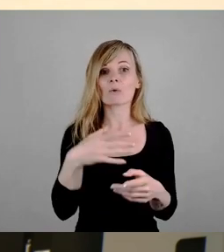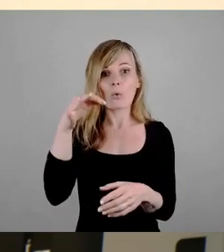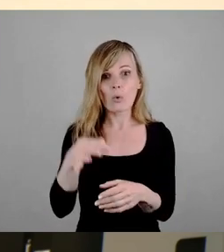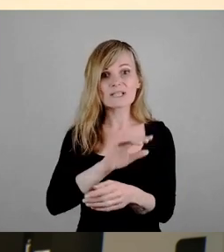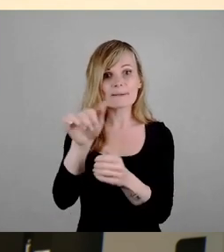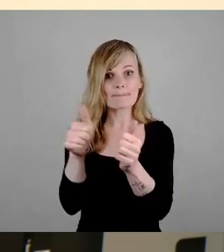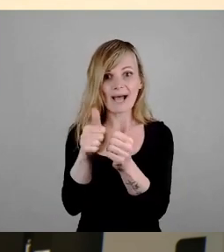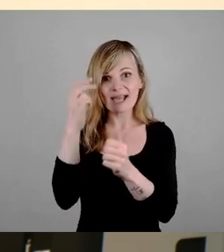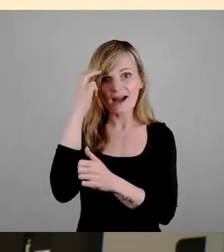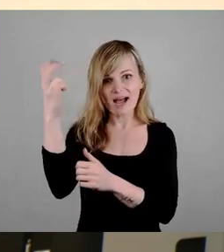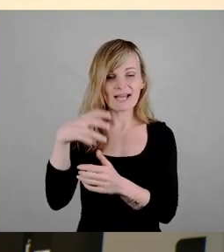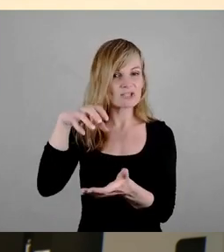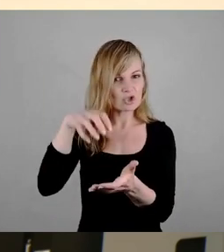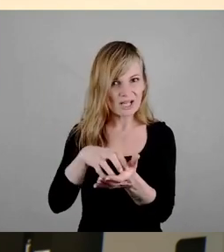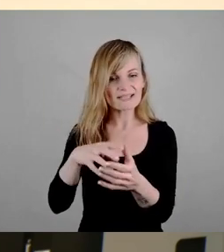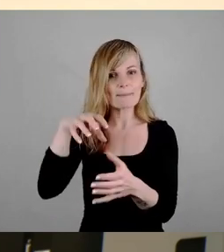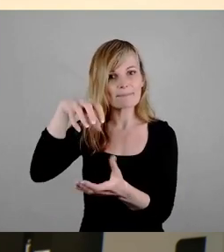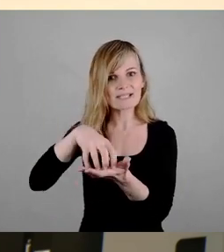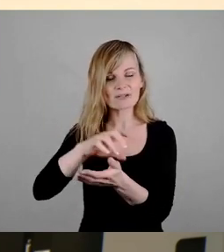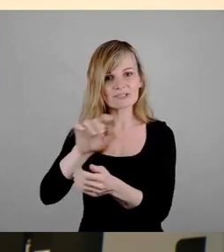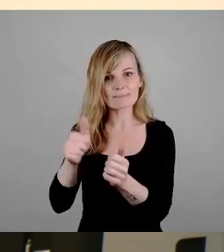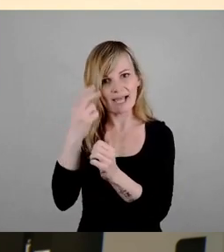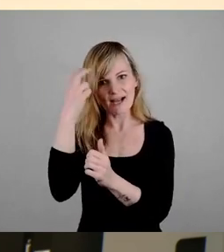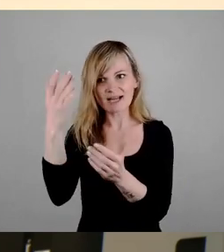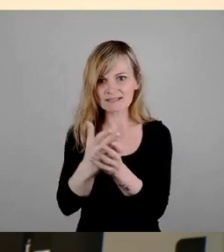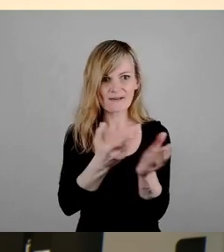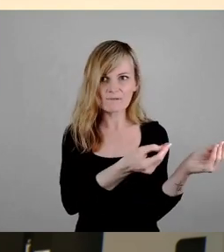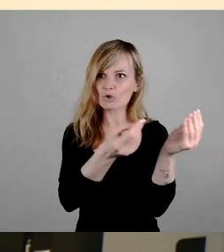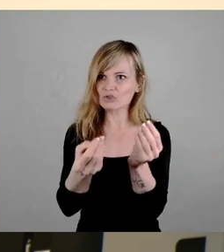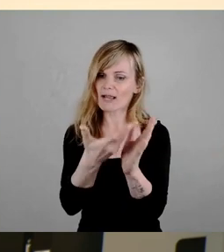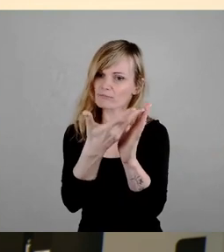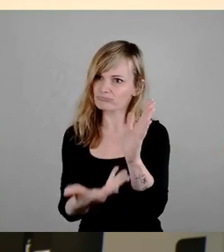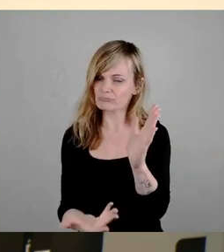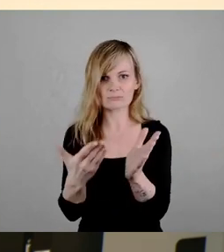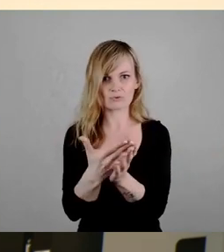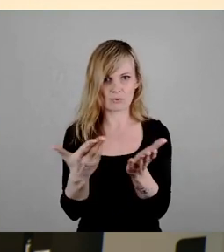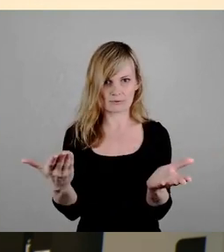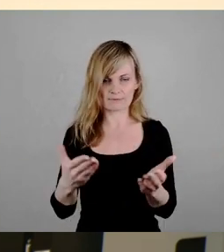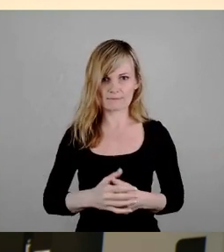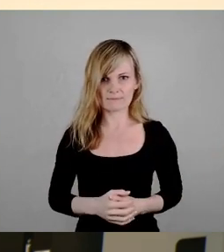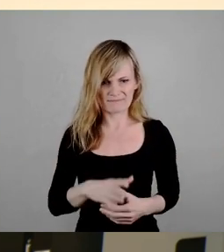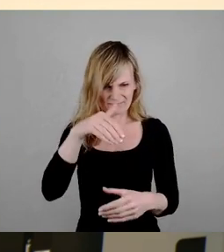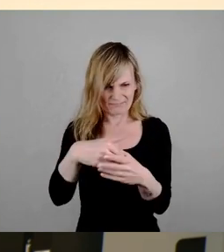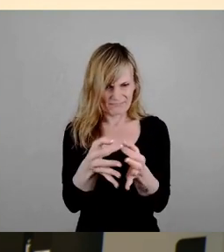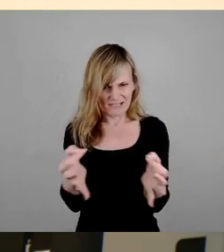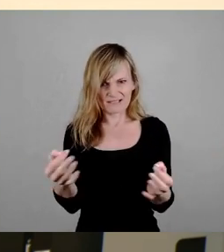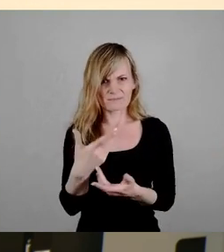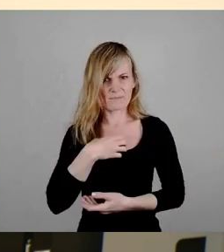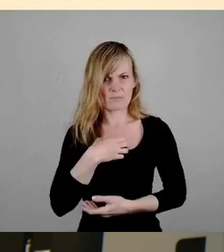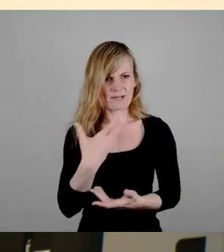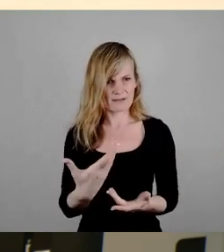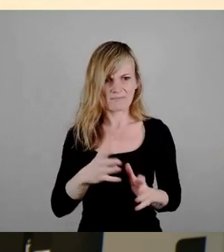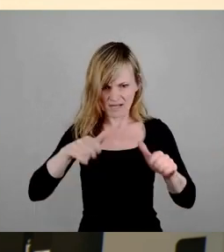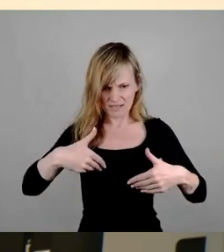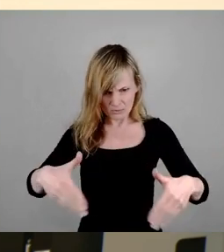Stadtbezirksbeirat vorgestellt hat. Und da ist doch nichts dran. Lassen wir doch